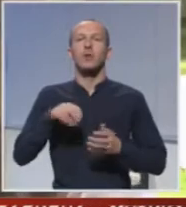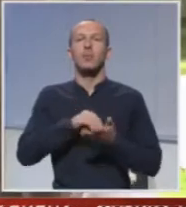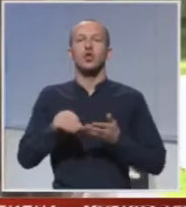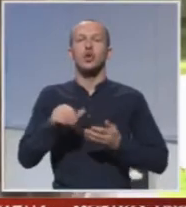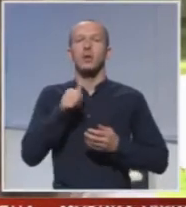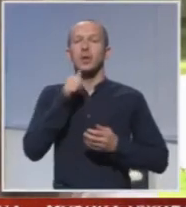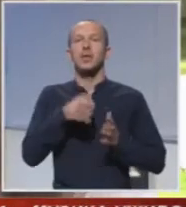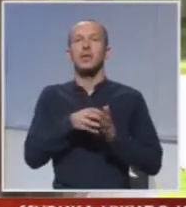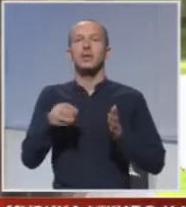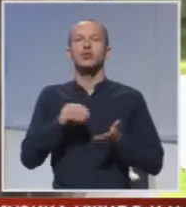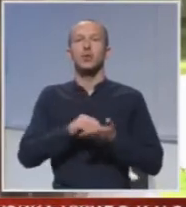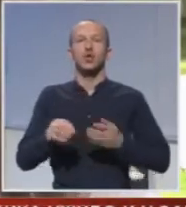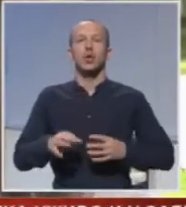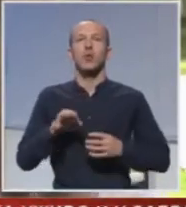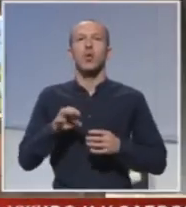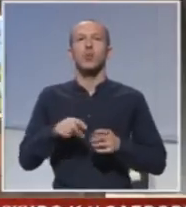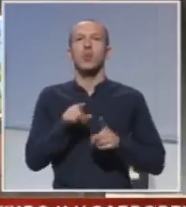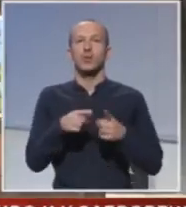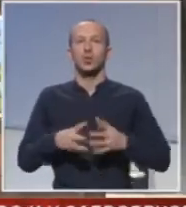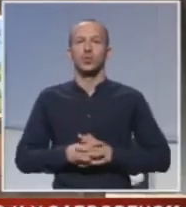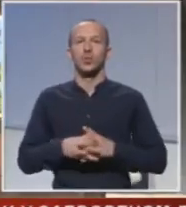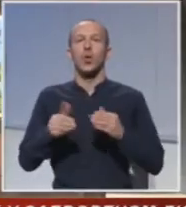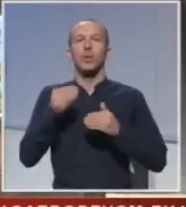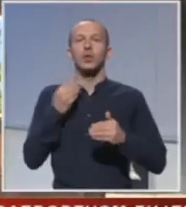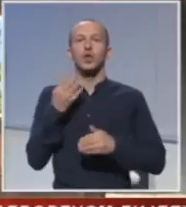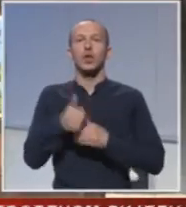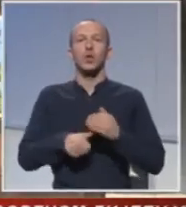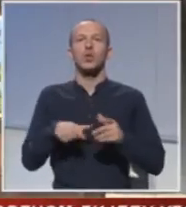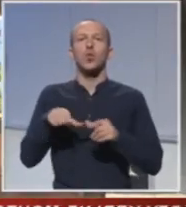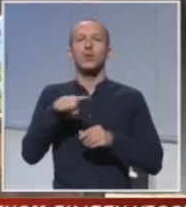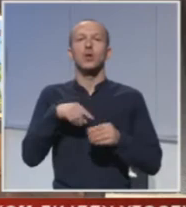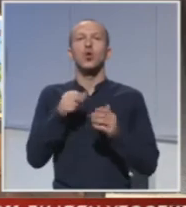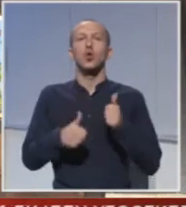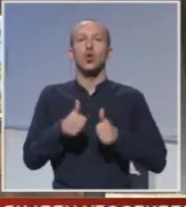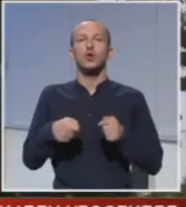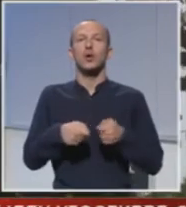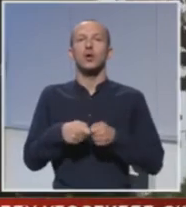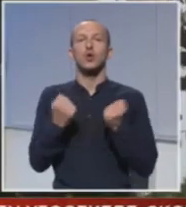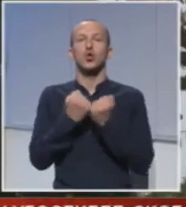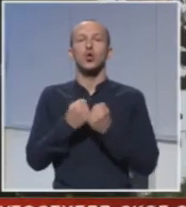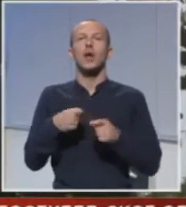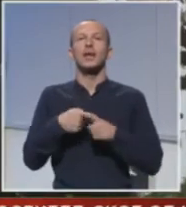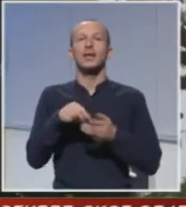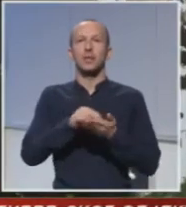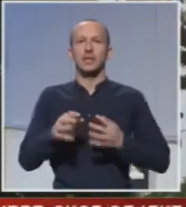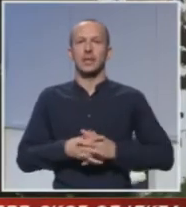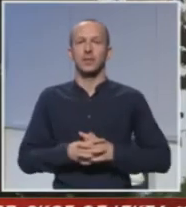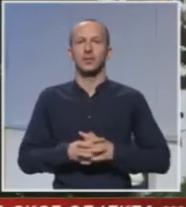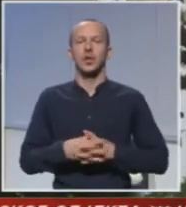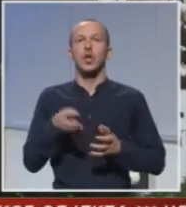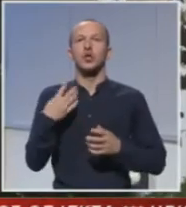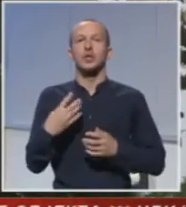i nastaviti da pišim poesnje. U prethodne četiri godine u okviru konkursa organizovana je škola kreativnog pisanja.